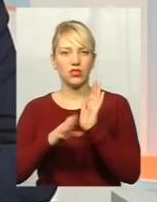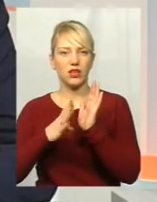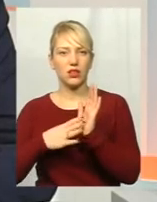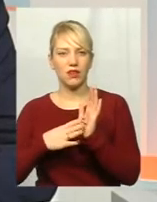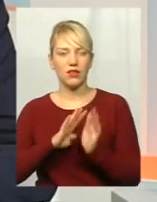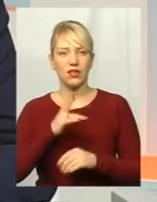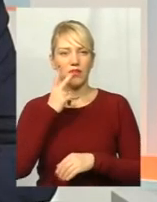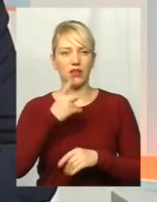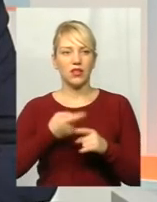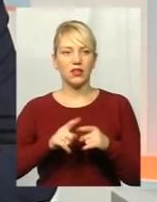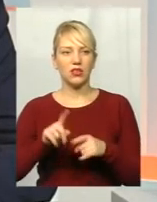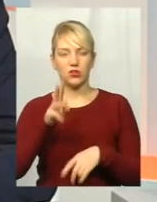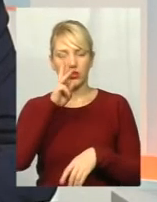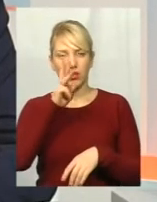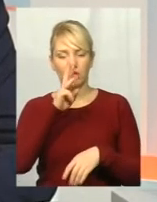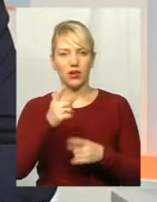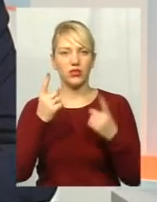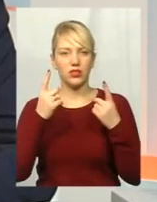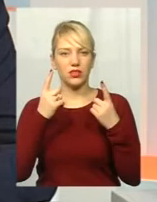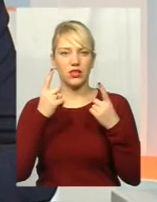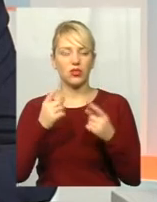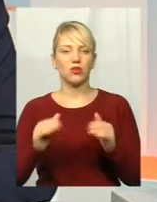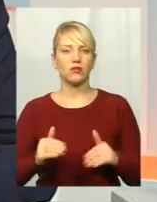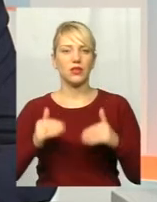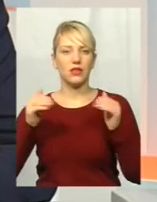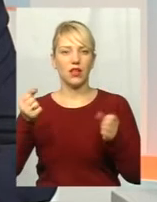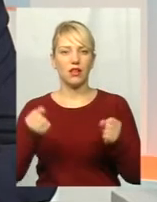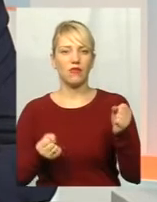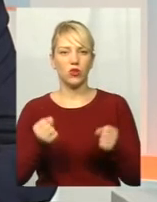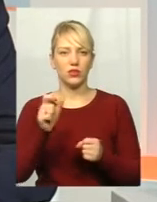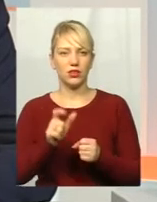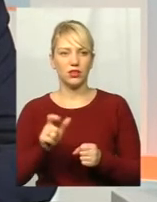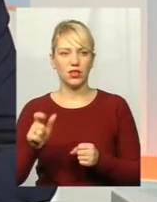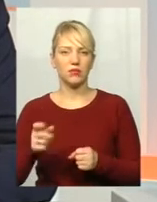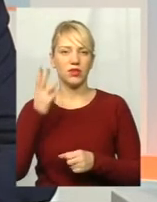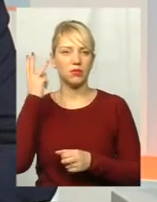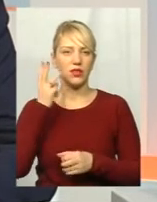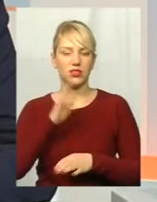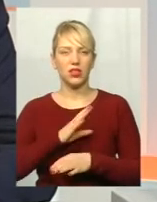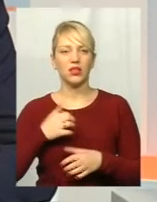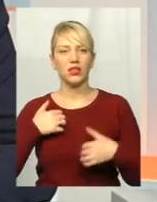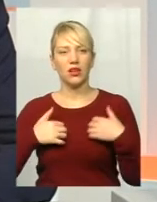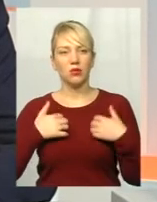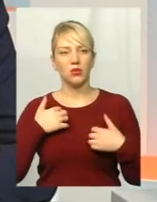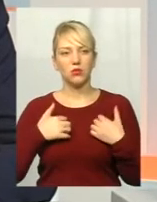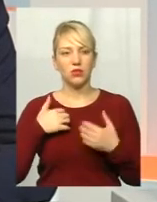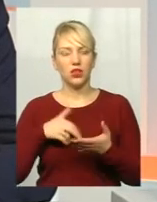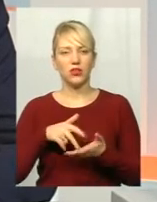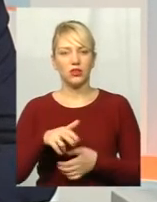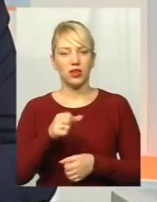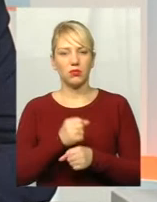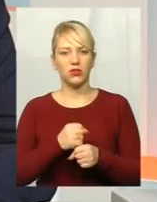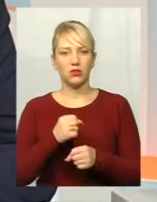заробітну плату значно підняли водіям, на жаль, хмельничани не поспішають, якби, йти працювати.